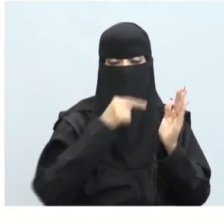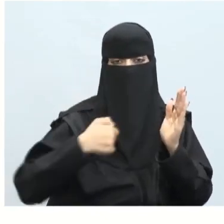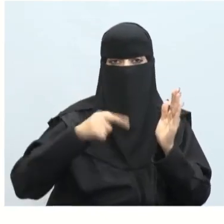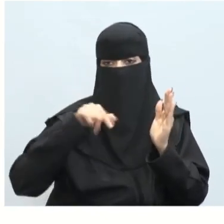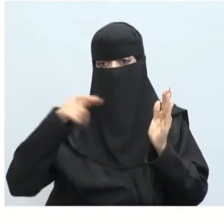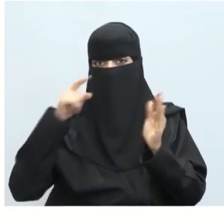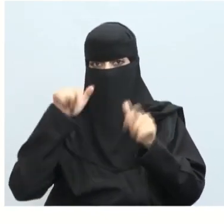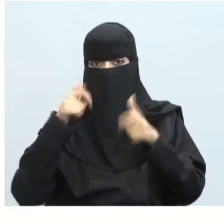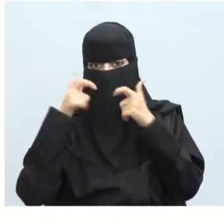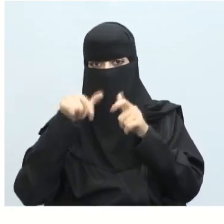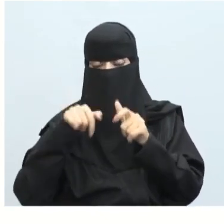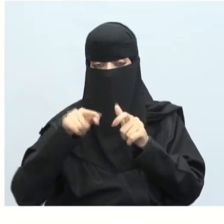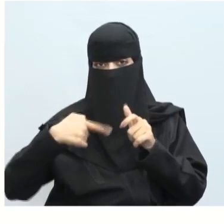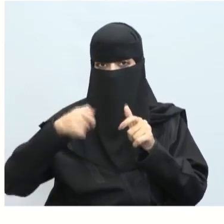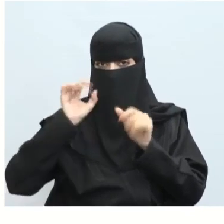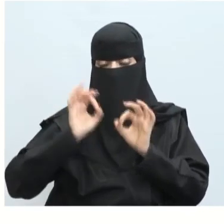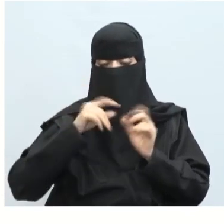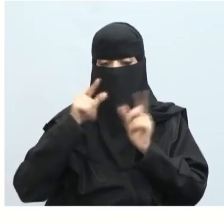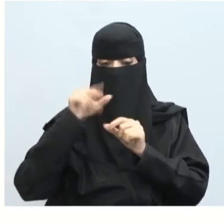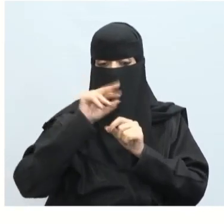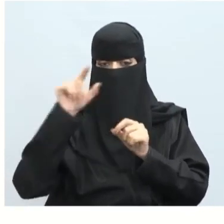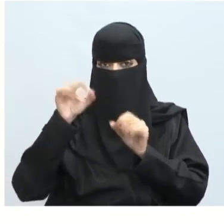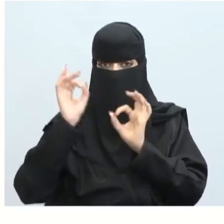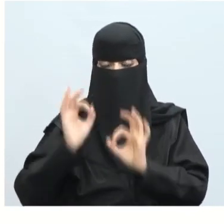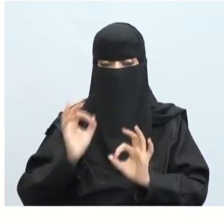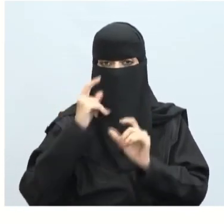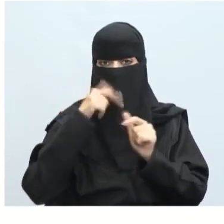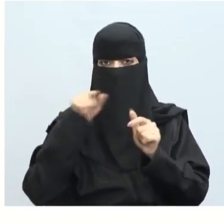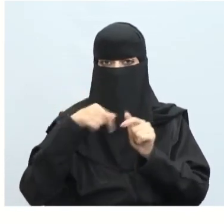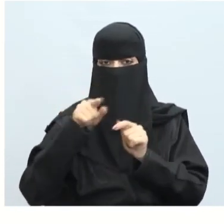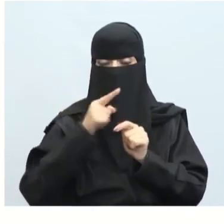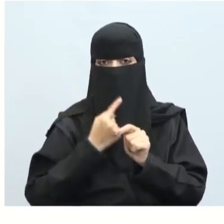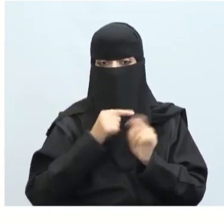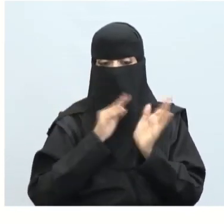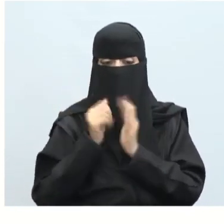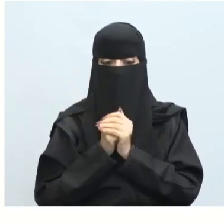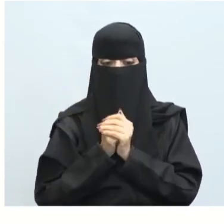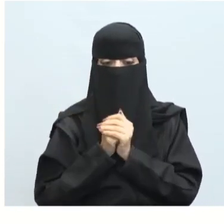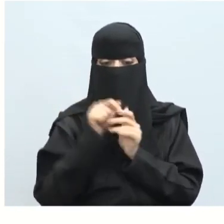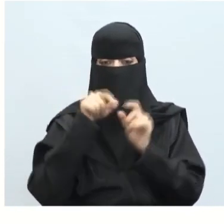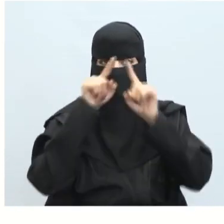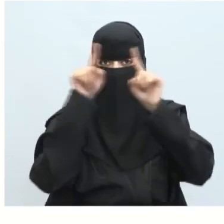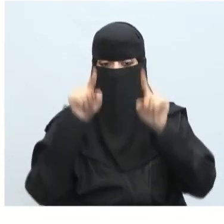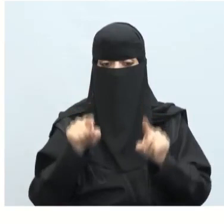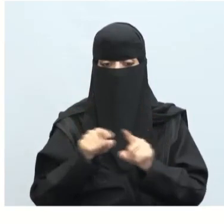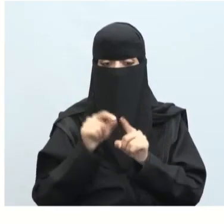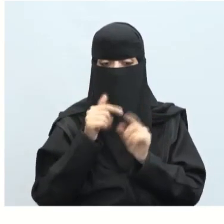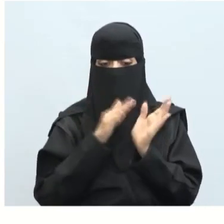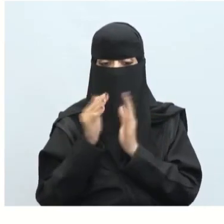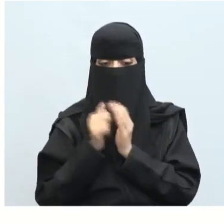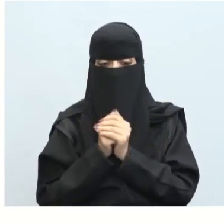فاحذر في التسمية هنا أن تكون مطابقة تماما للمطلوب نلاحظ هنا Discover Label